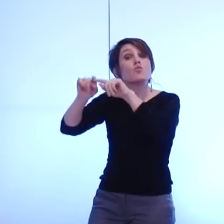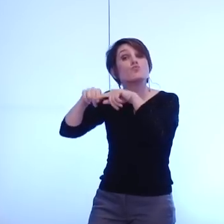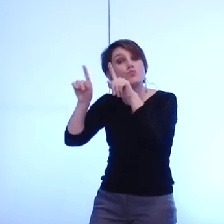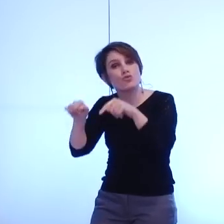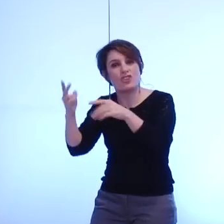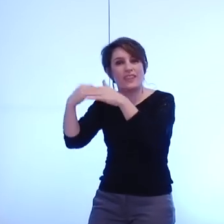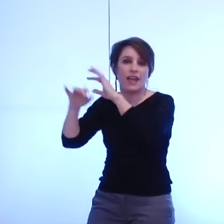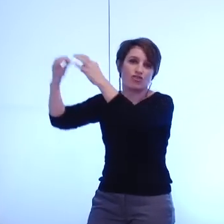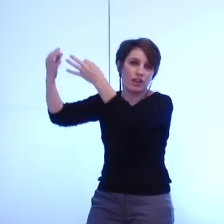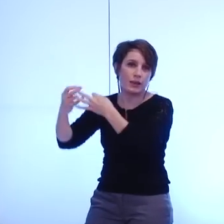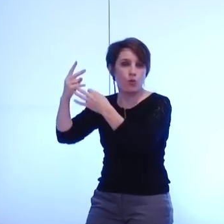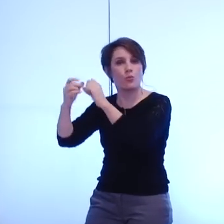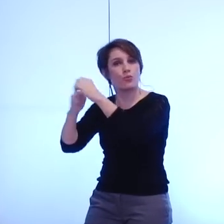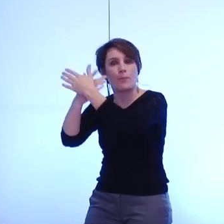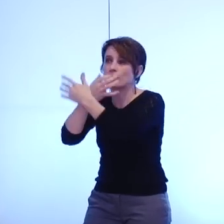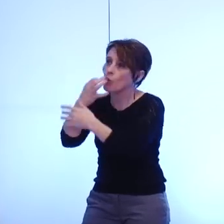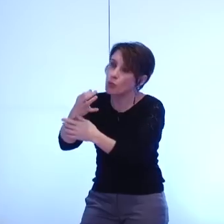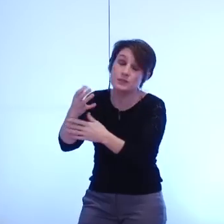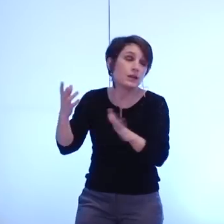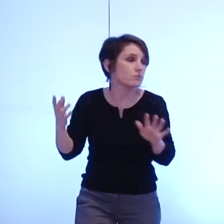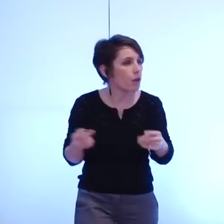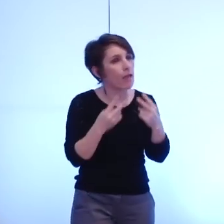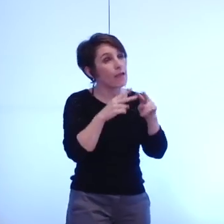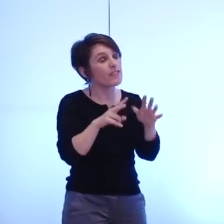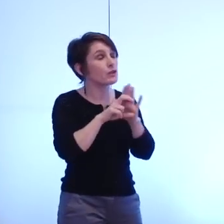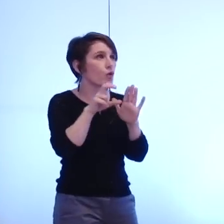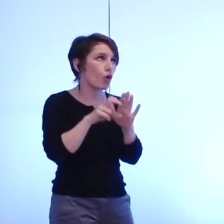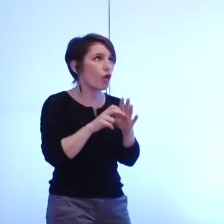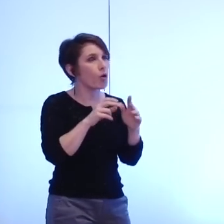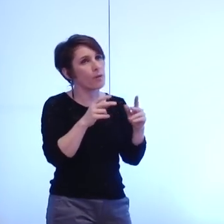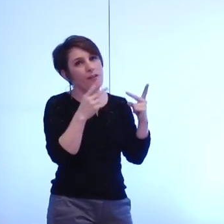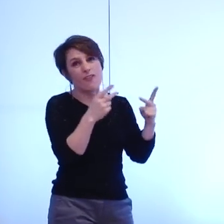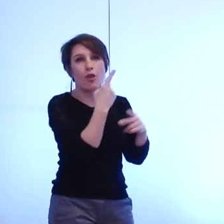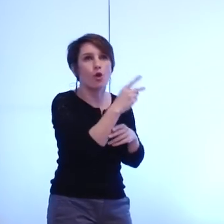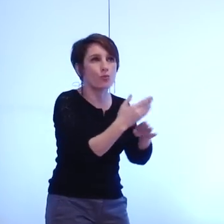'effectivement la commune est actionnaire de temps à la valeur de temps merci